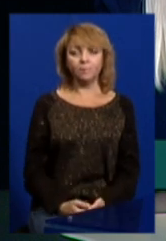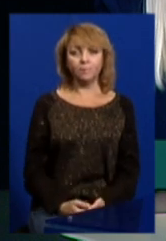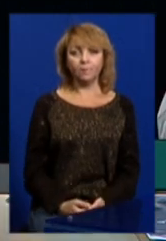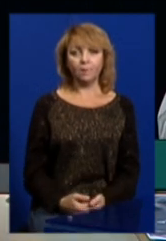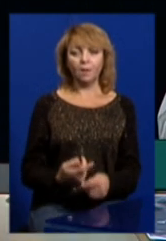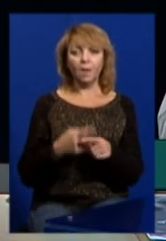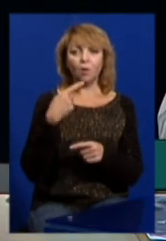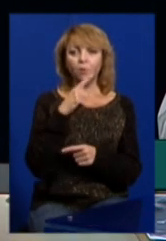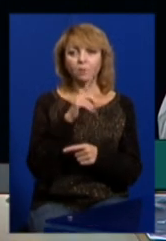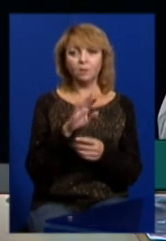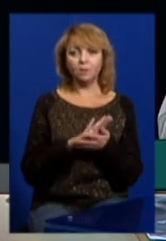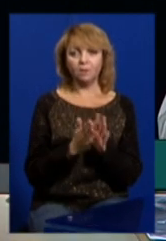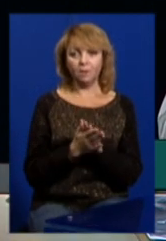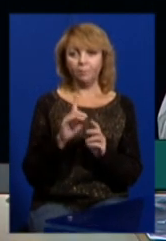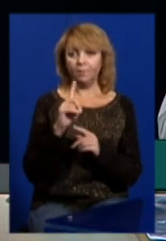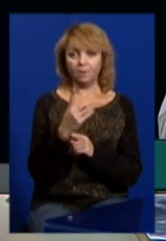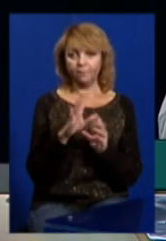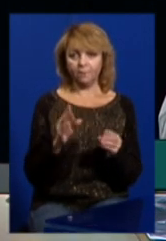Економічний стан, перш за все.